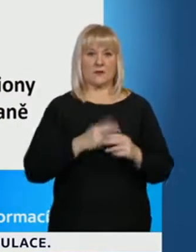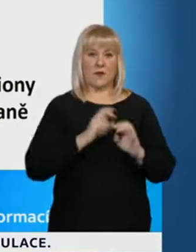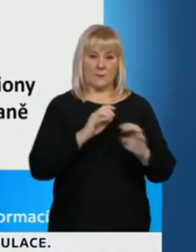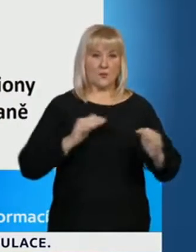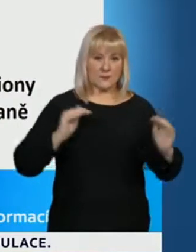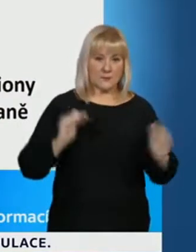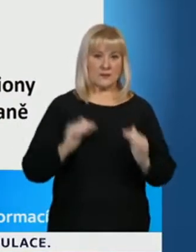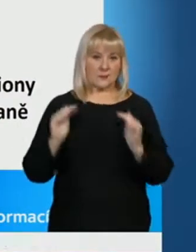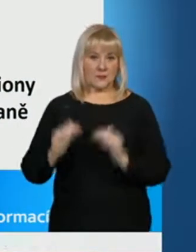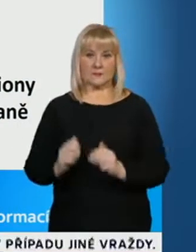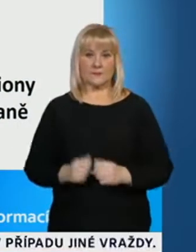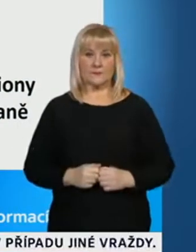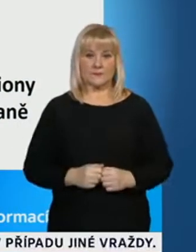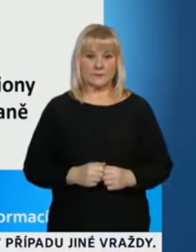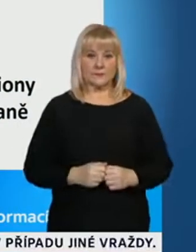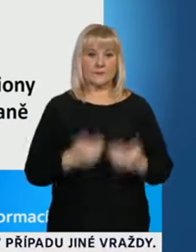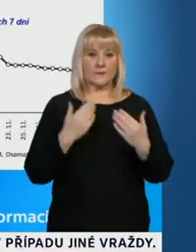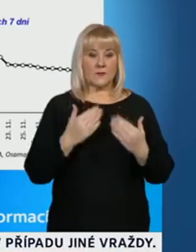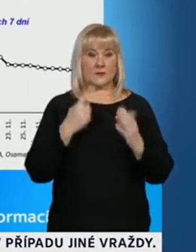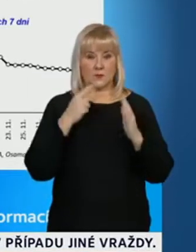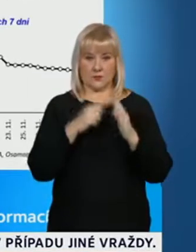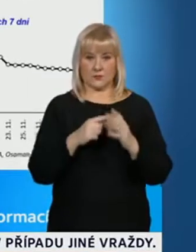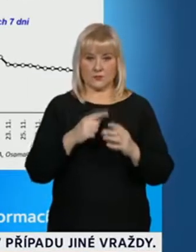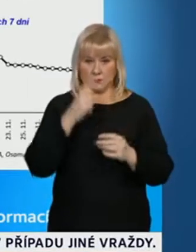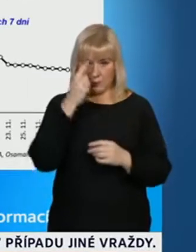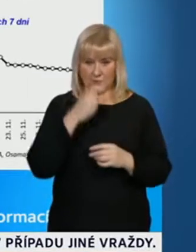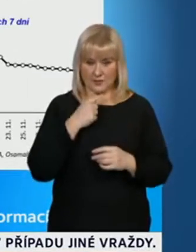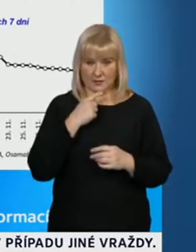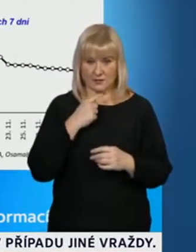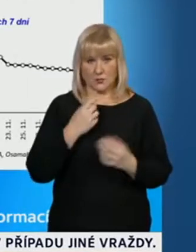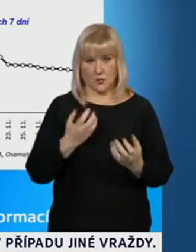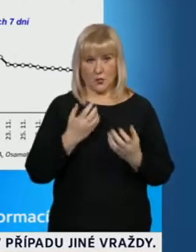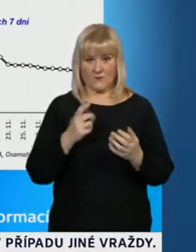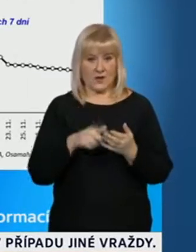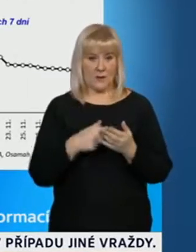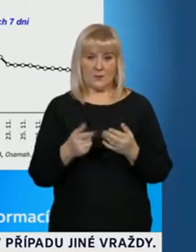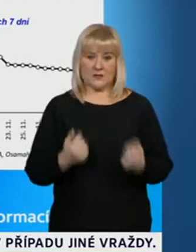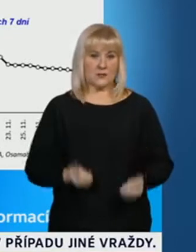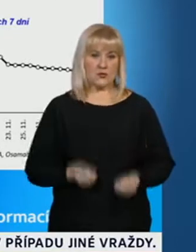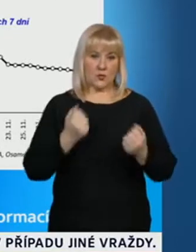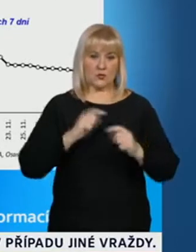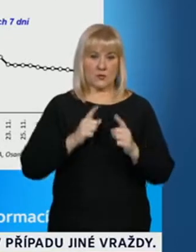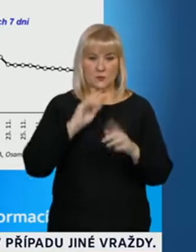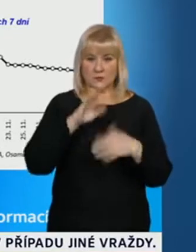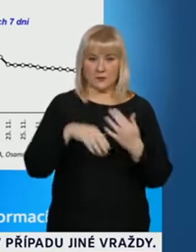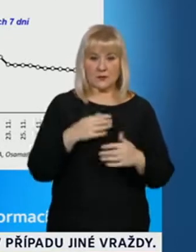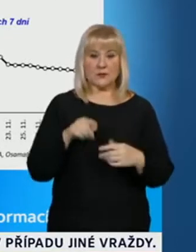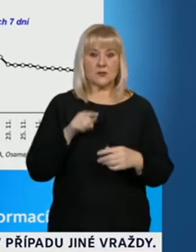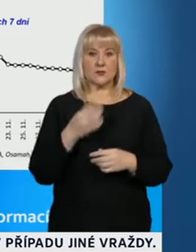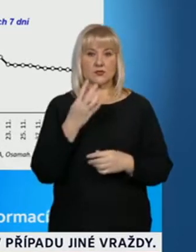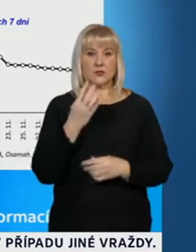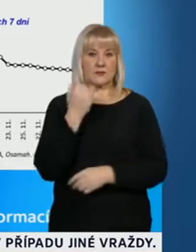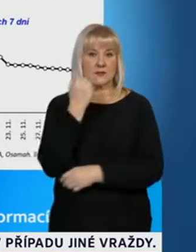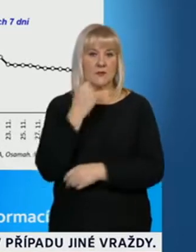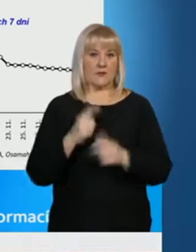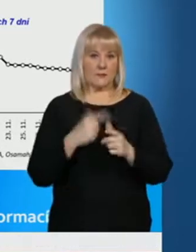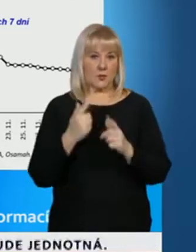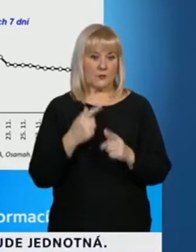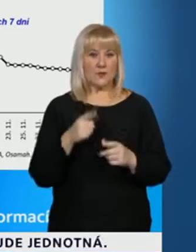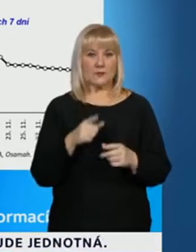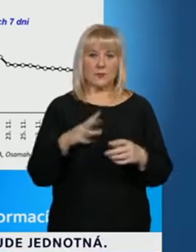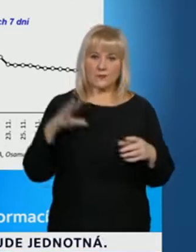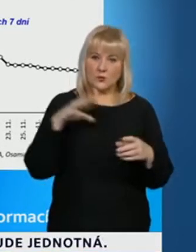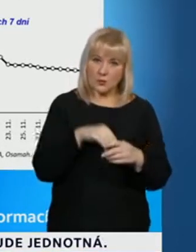A toto jsou obrázky, doufám, že příliš složité nebo nepřehladné. To jsou čtyři základní parametry, které jsou